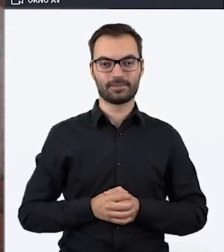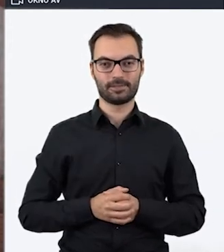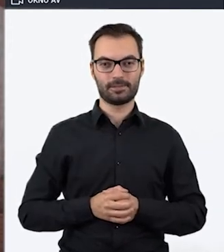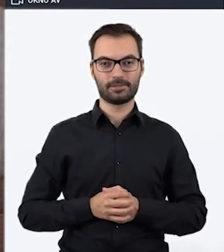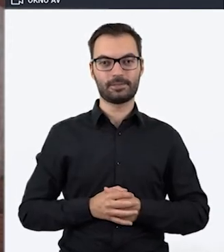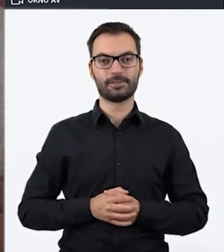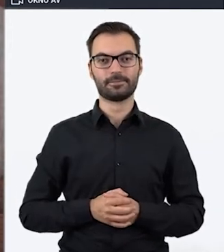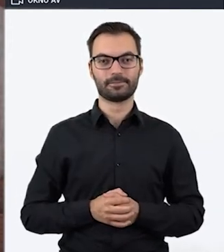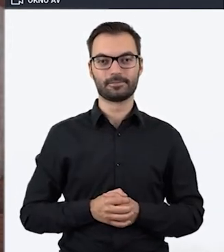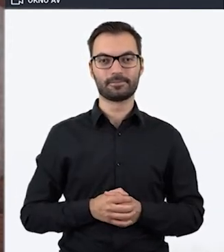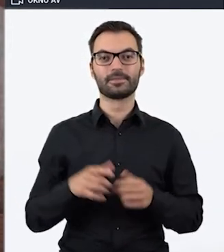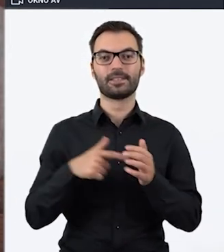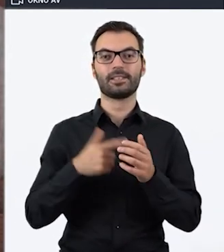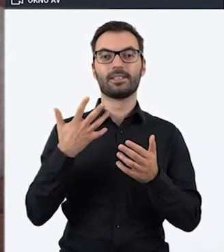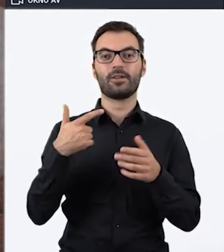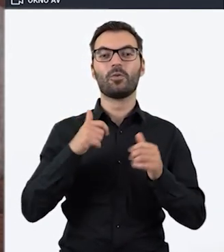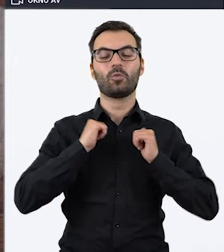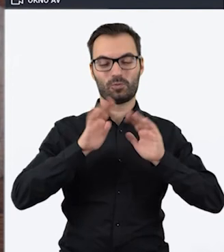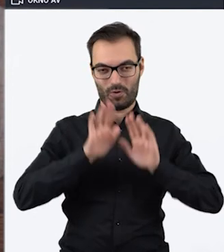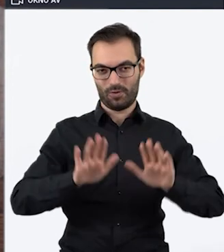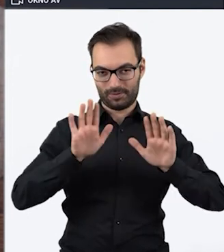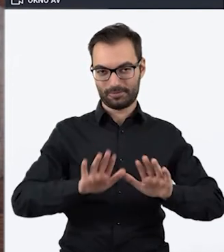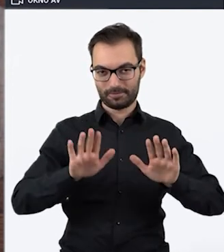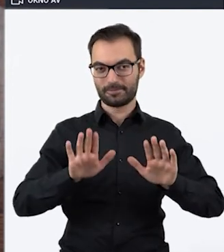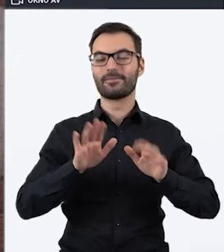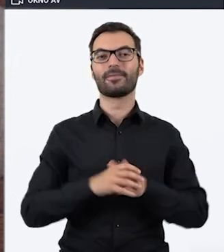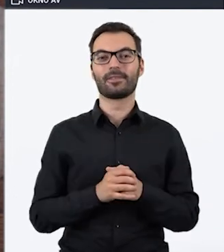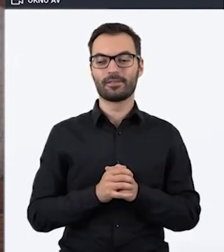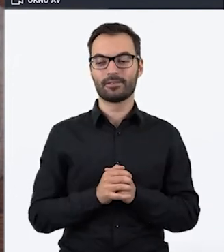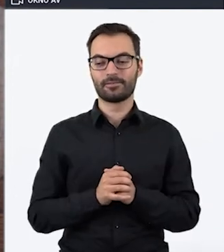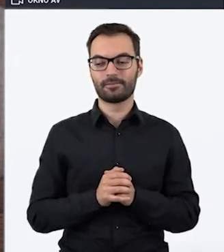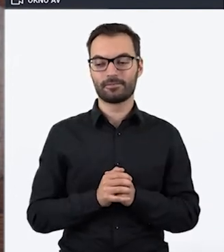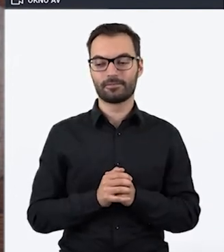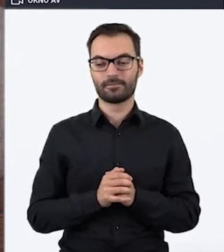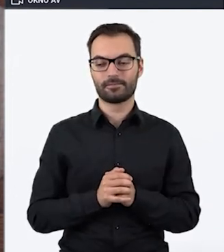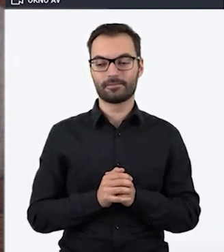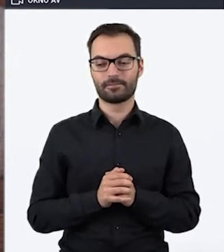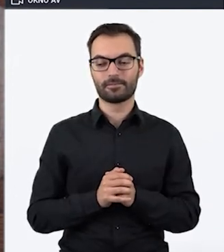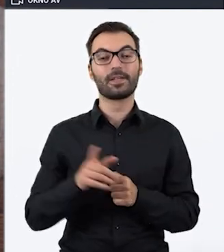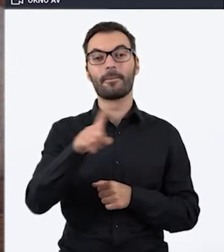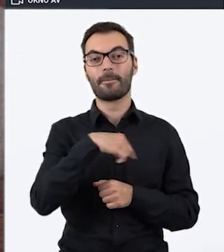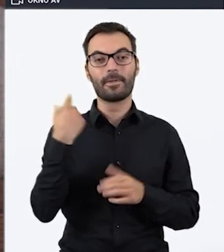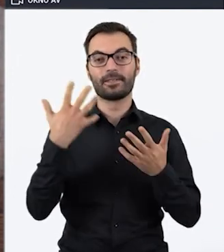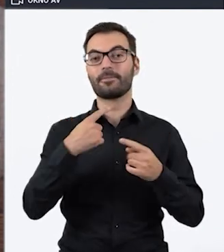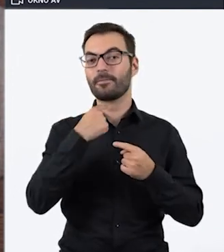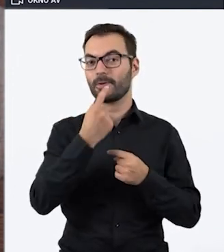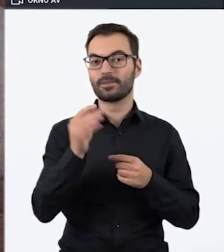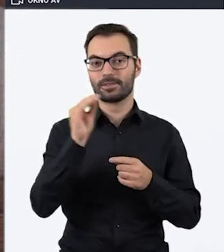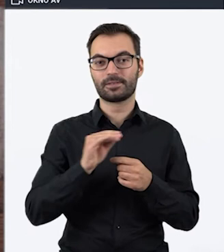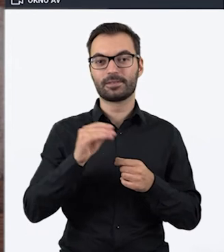i proszę też tutaj bym chciała uspokoić w tym miejscu, ponieważ chcielibyśmy też powiedzieć, że